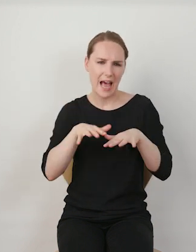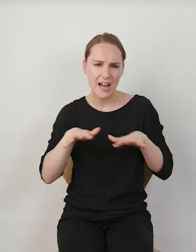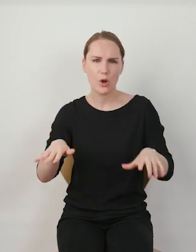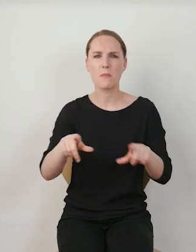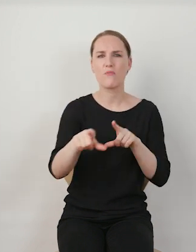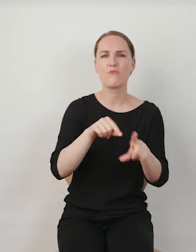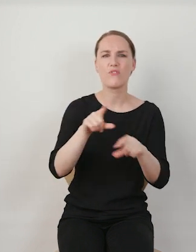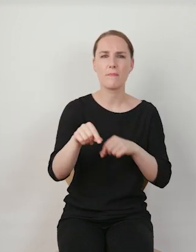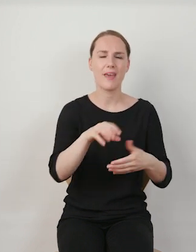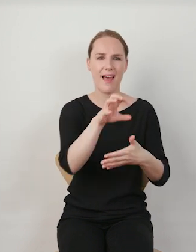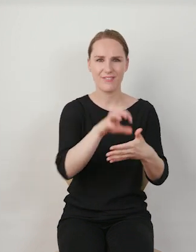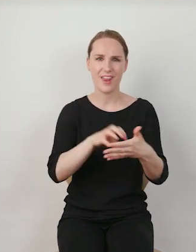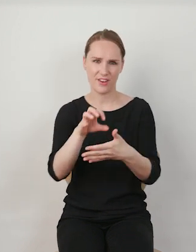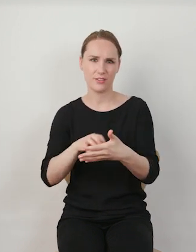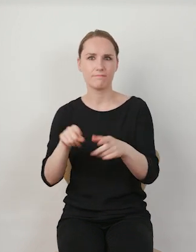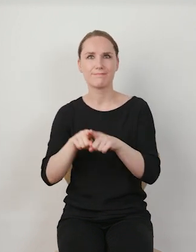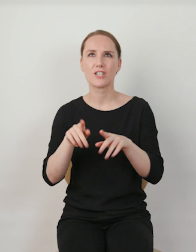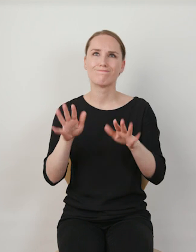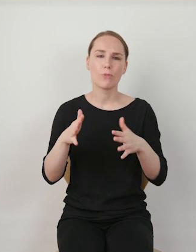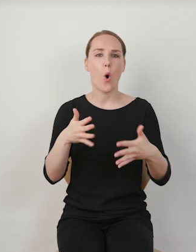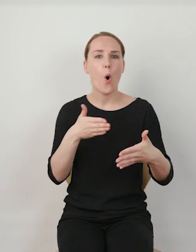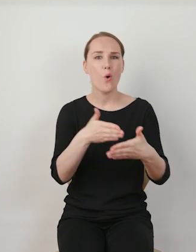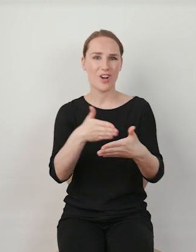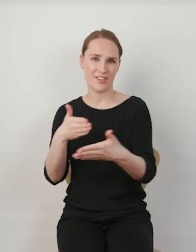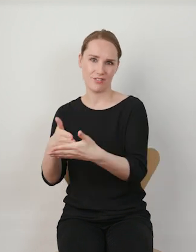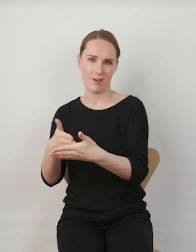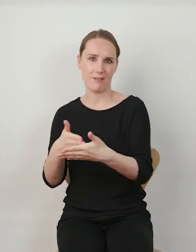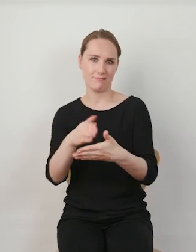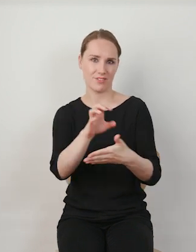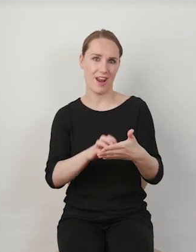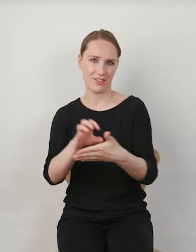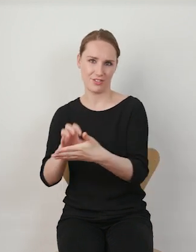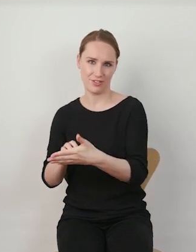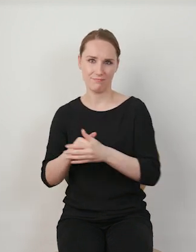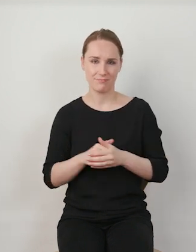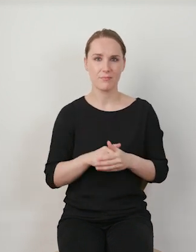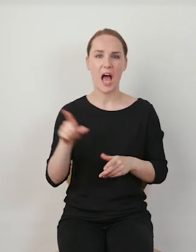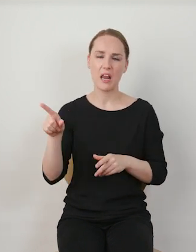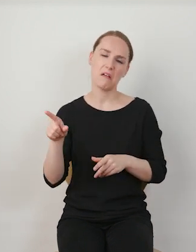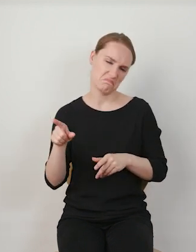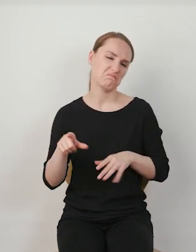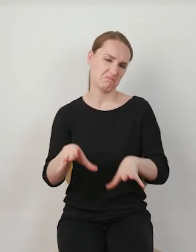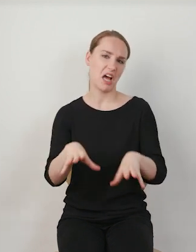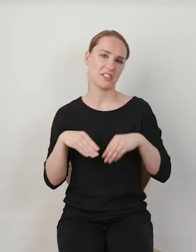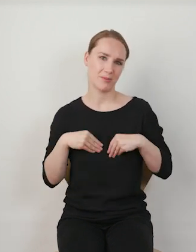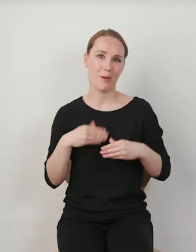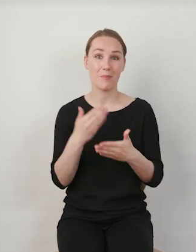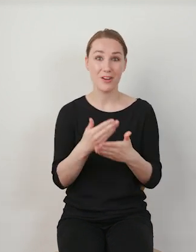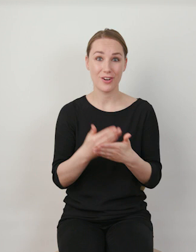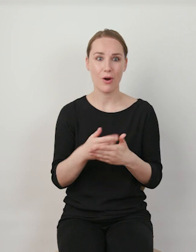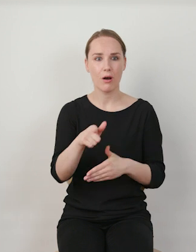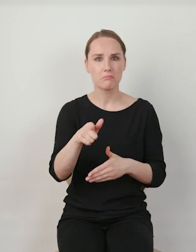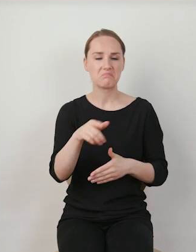jakiś sposób algorytm ogranicza im dostęp do innych treści, ale jednocześnie to akceptowali, ponieważ te treści